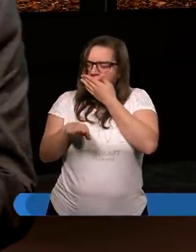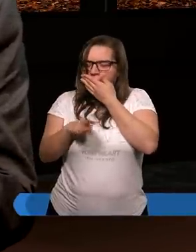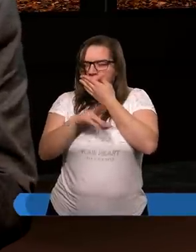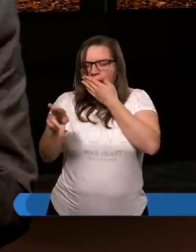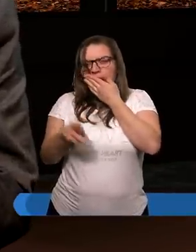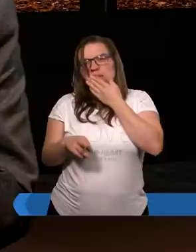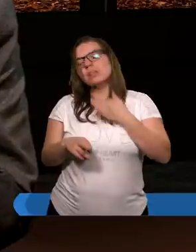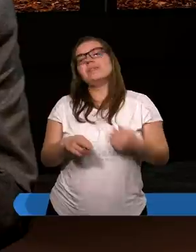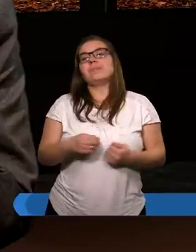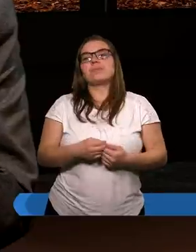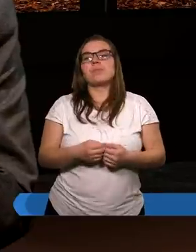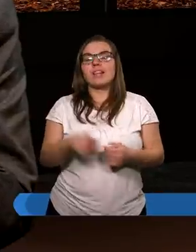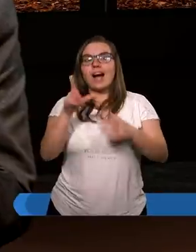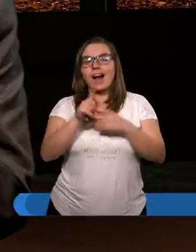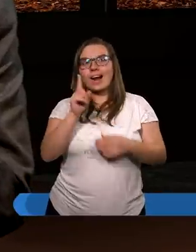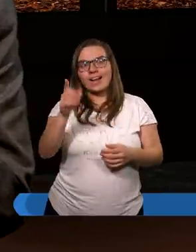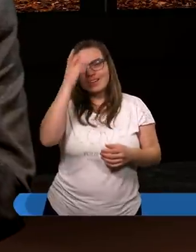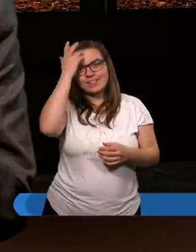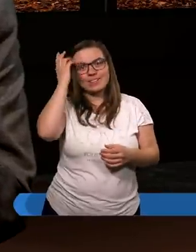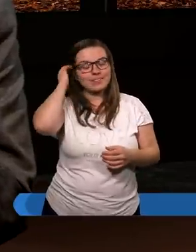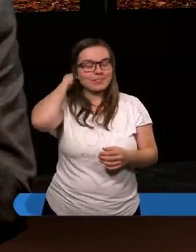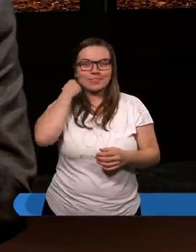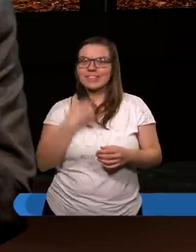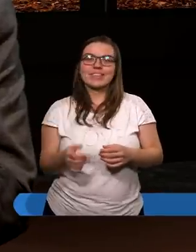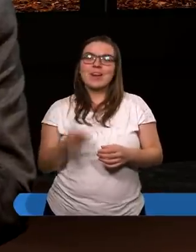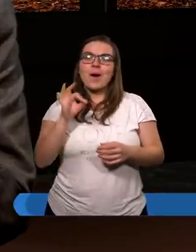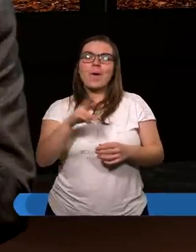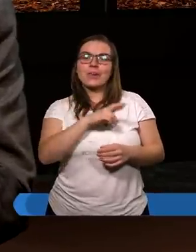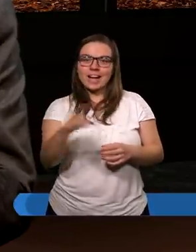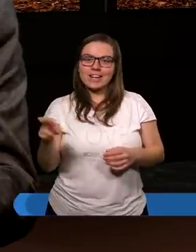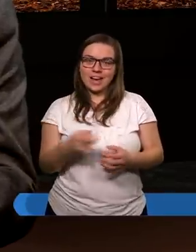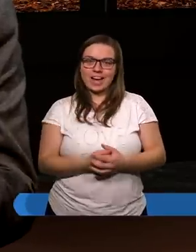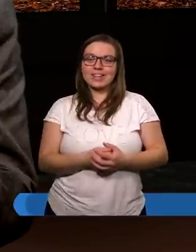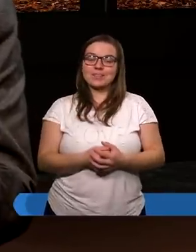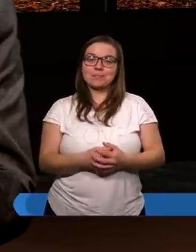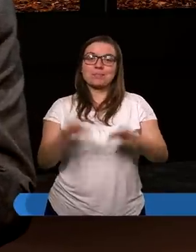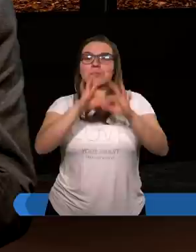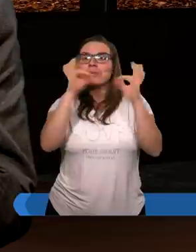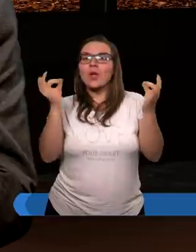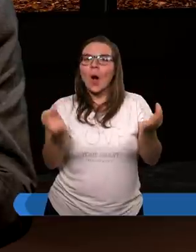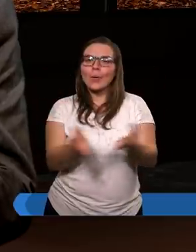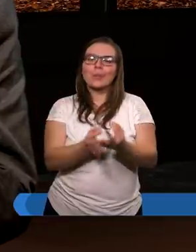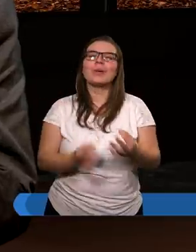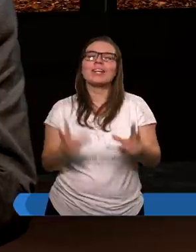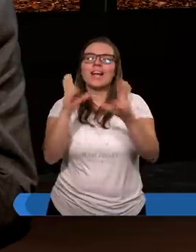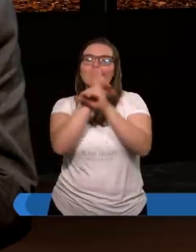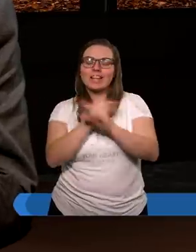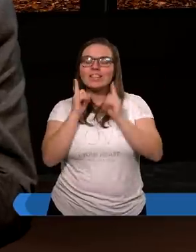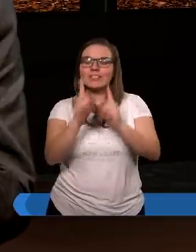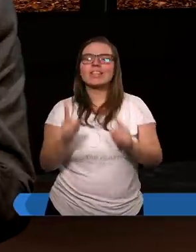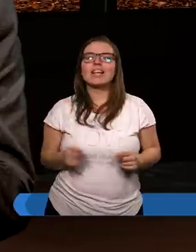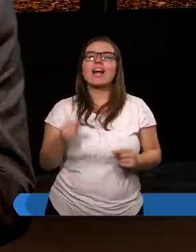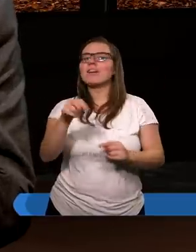może istotne, ale faktycznie o rzeczach ogólnie oczywistych